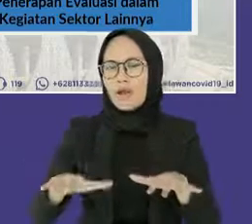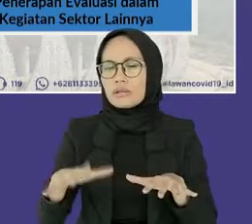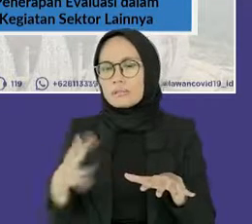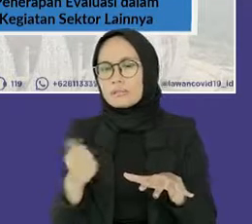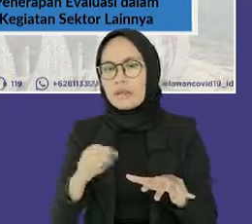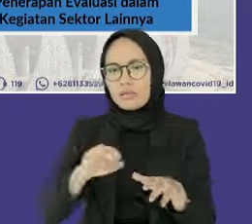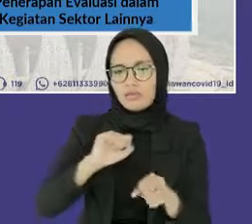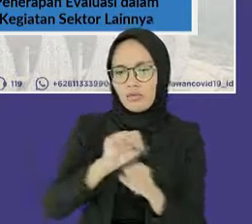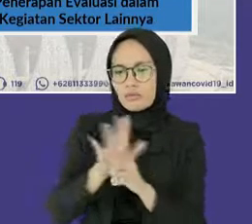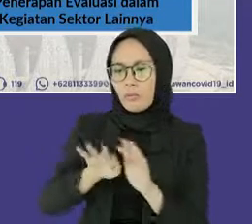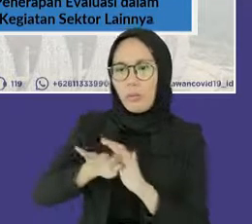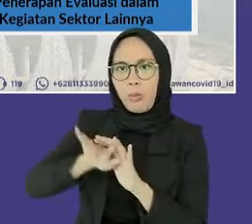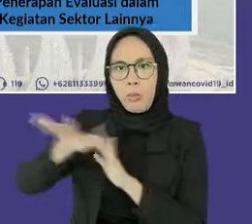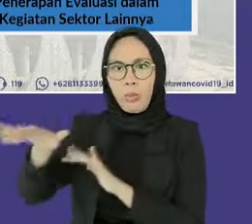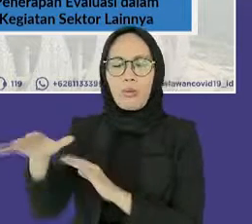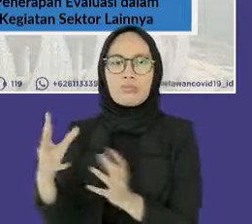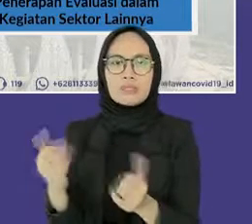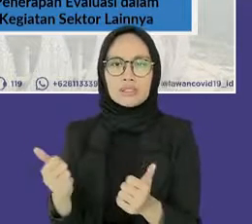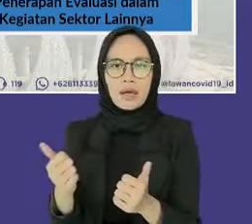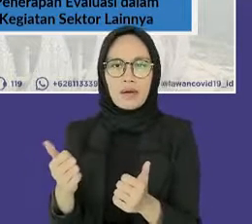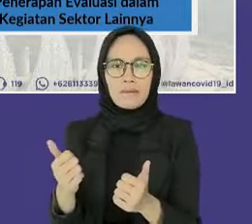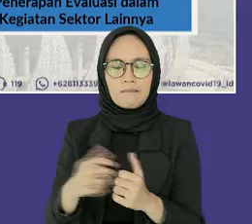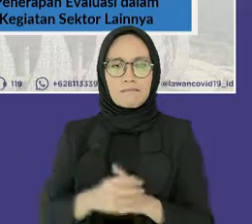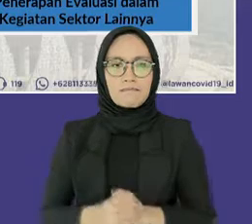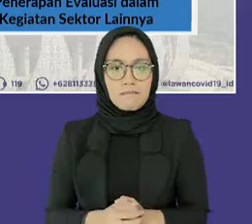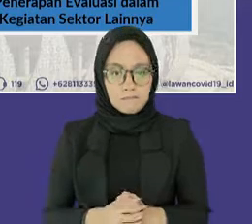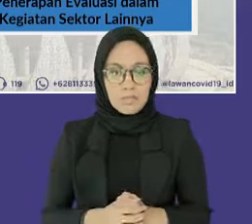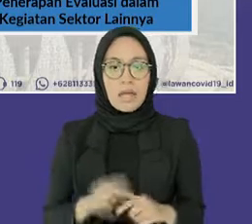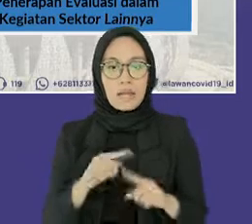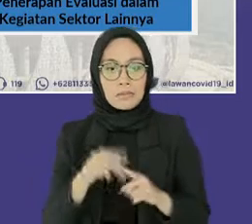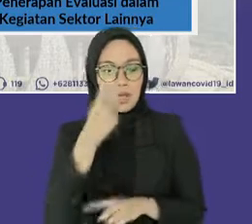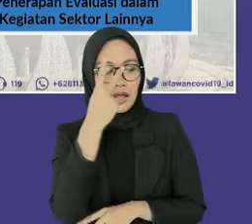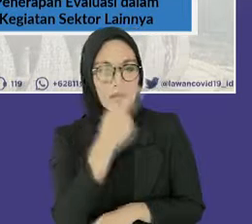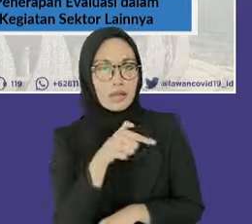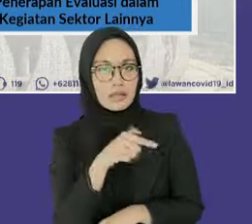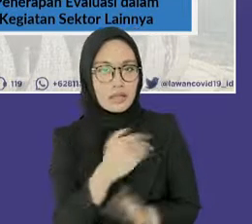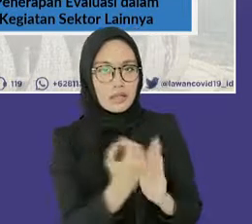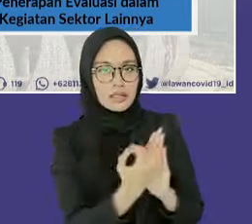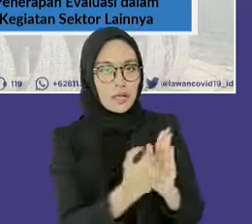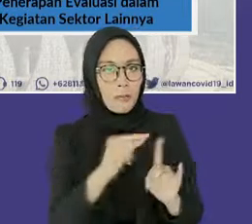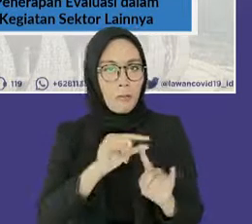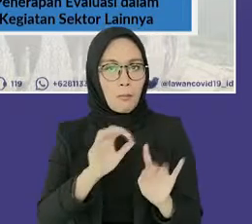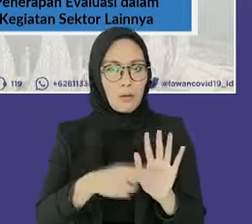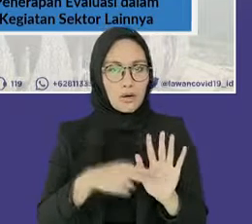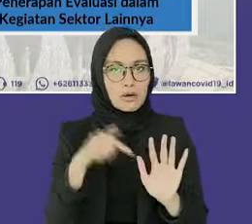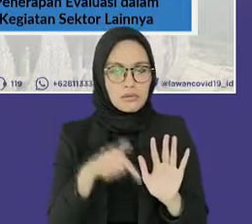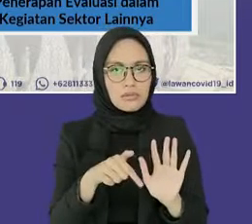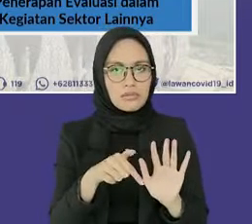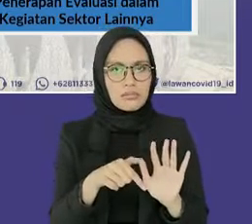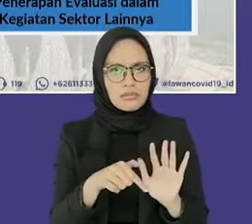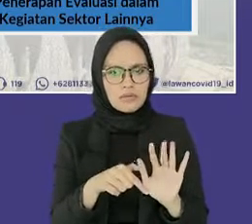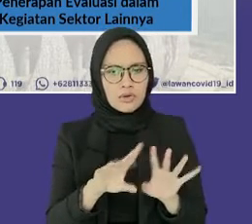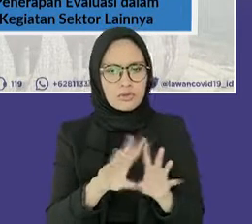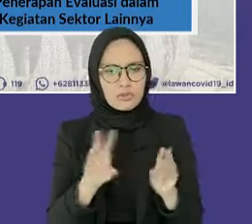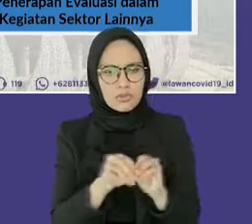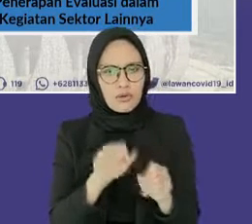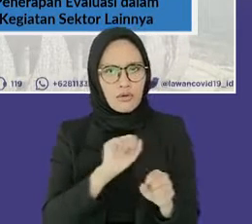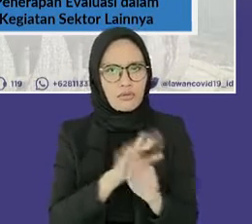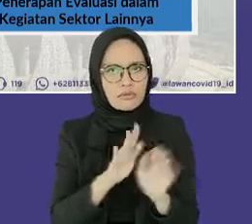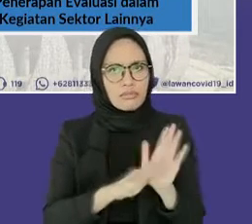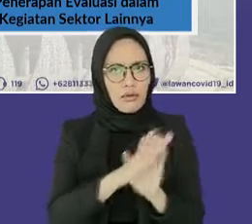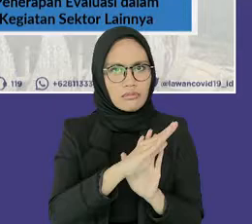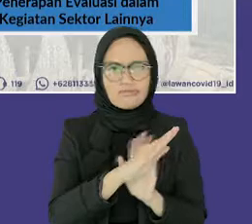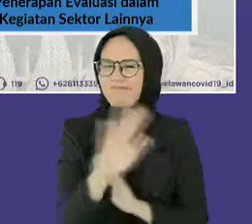tersebut, Indonesia cukup mampu dikatakan berhasil mencegah lonjakan kasus. Buktinya, hanya